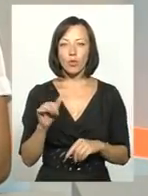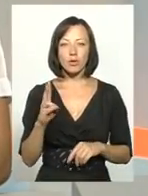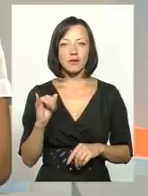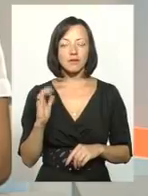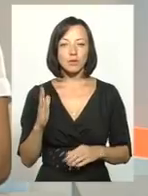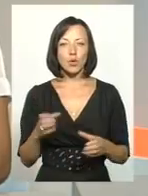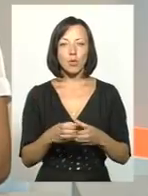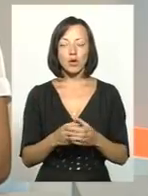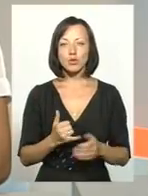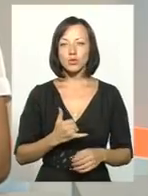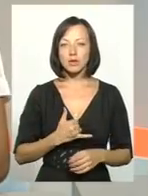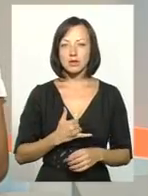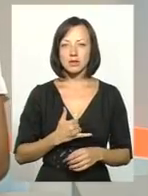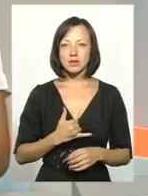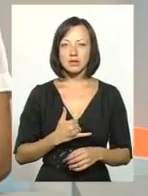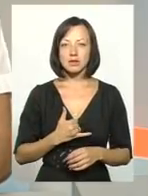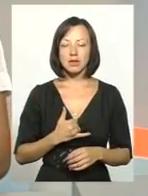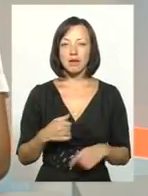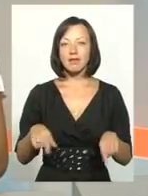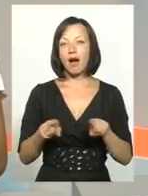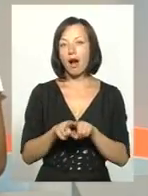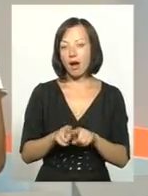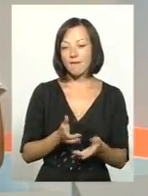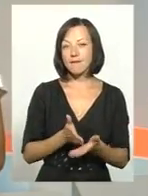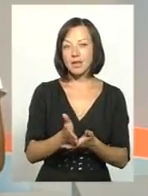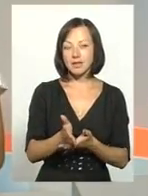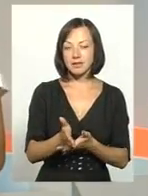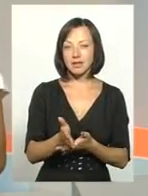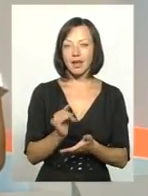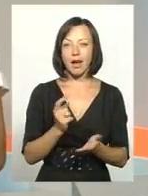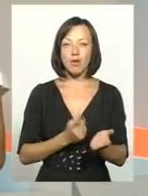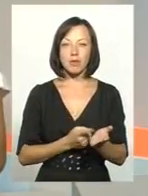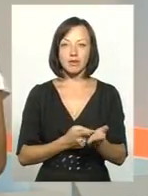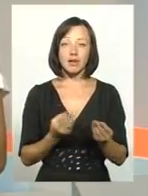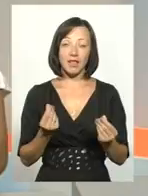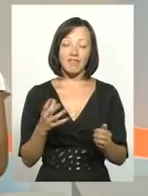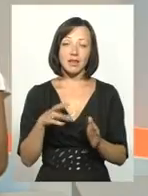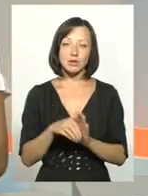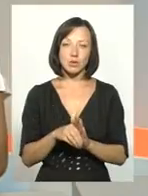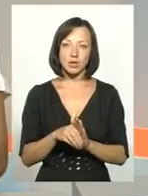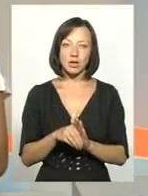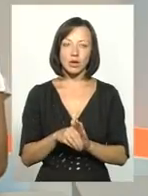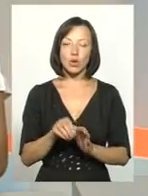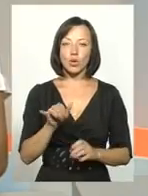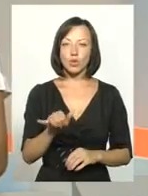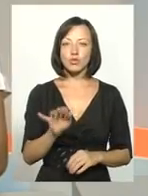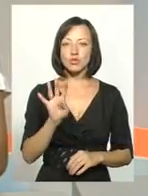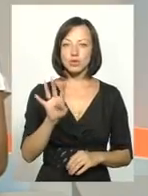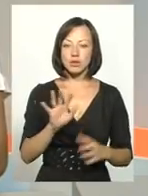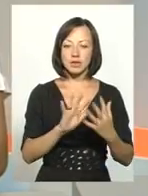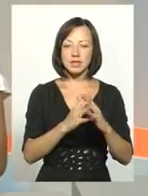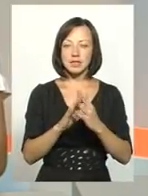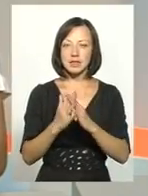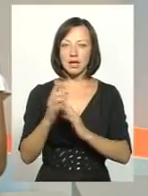громади? У нас от якби така версія і аргумент. Інвестори у чотирьох сільських